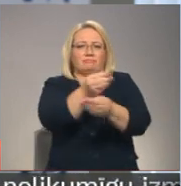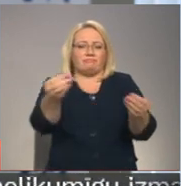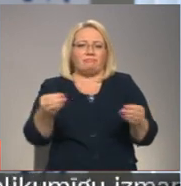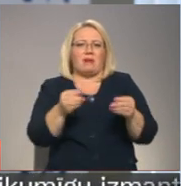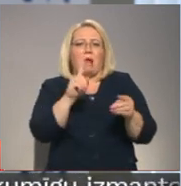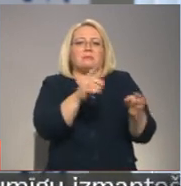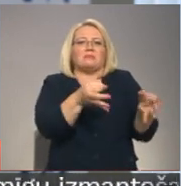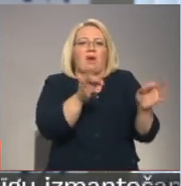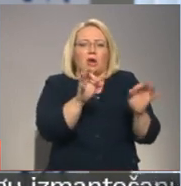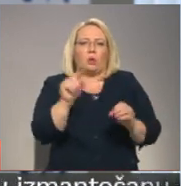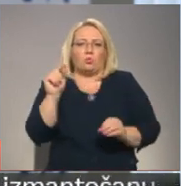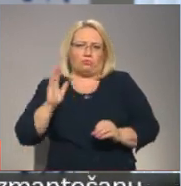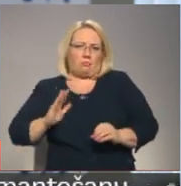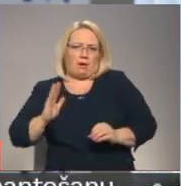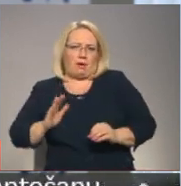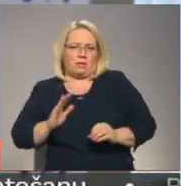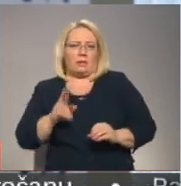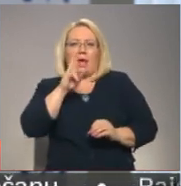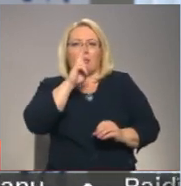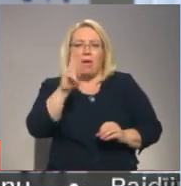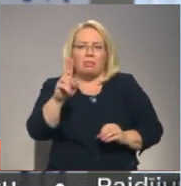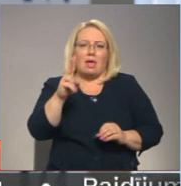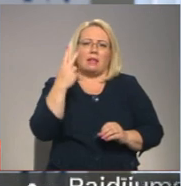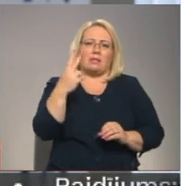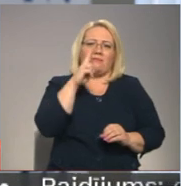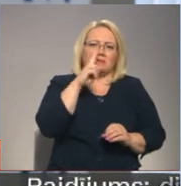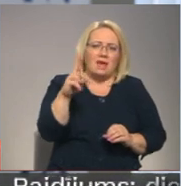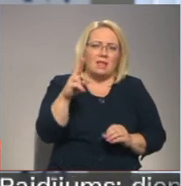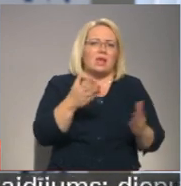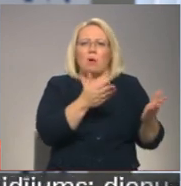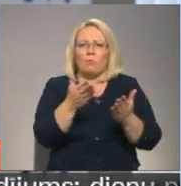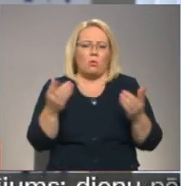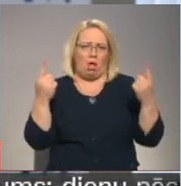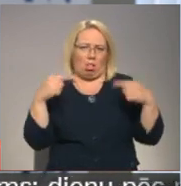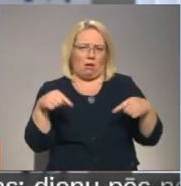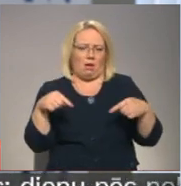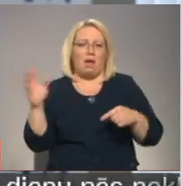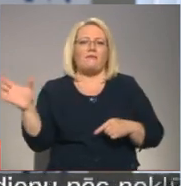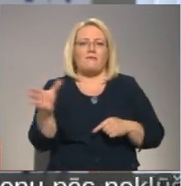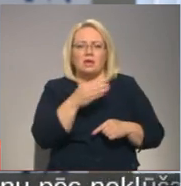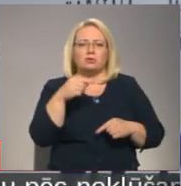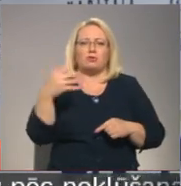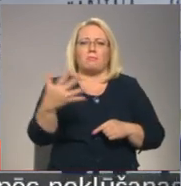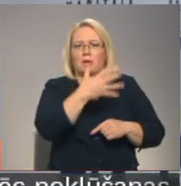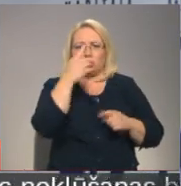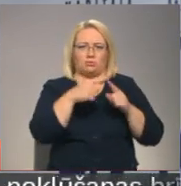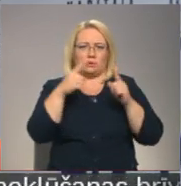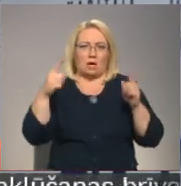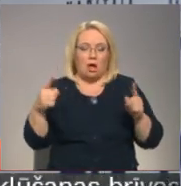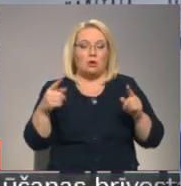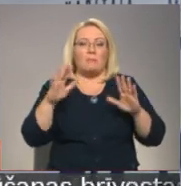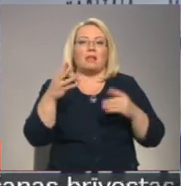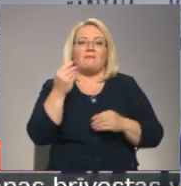un bišķiņ pagaidīt. Tas nedēļa, divas nedēļas ir kurā laika pēc visus šos piecus gadus. Tikmēr